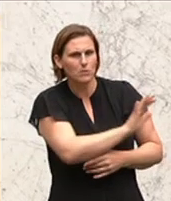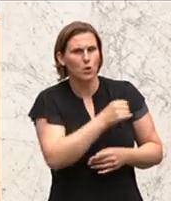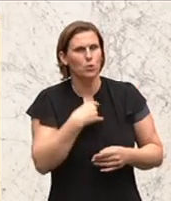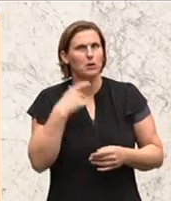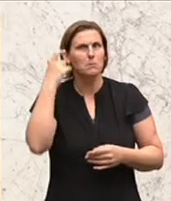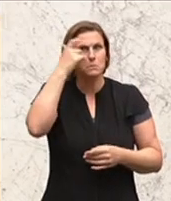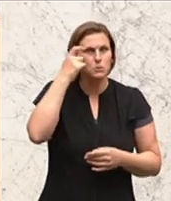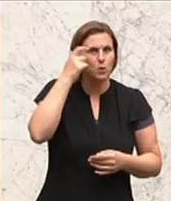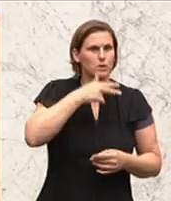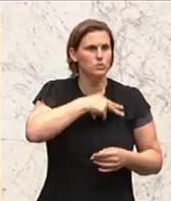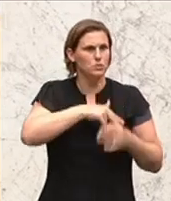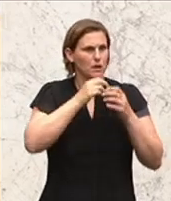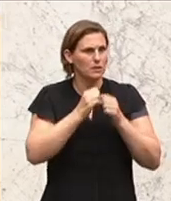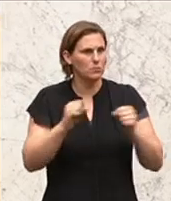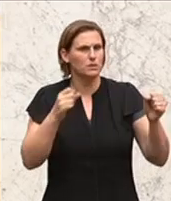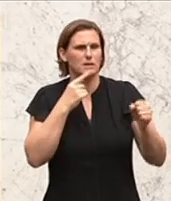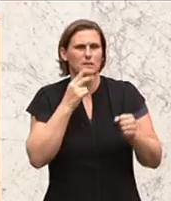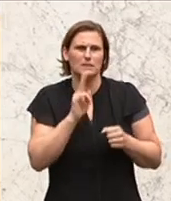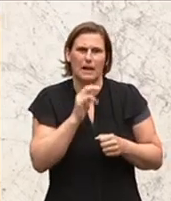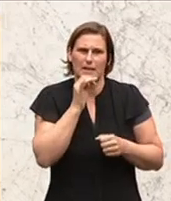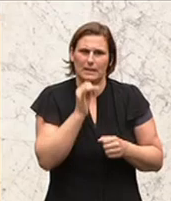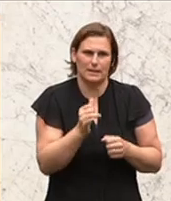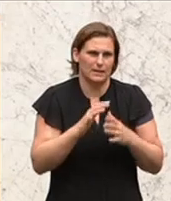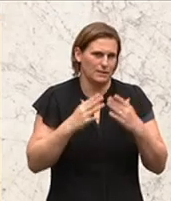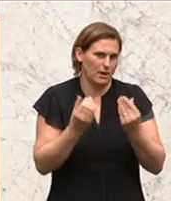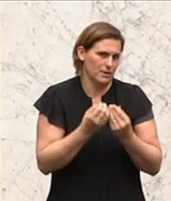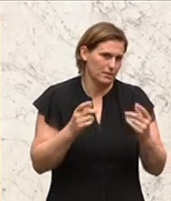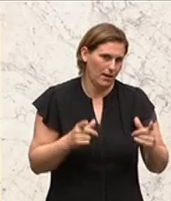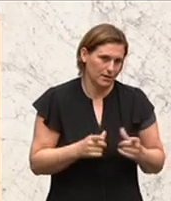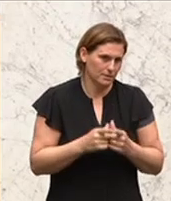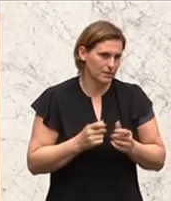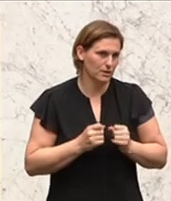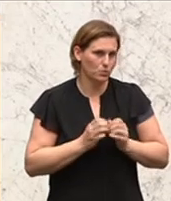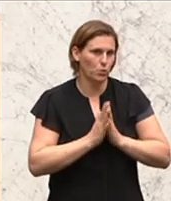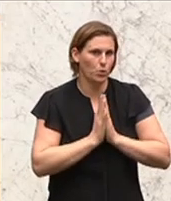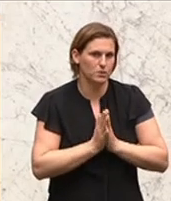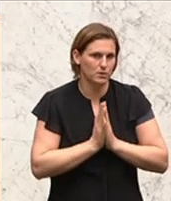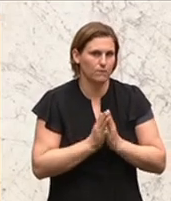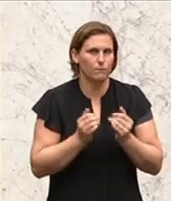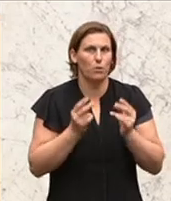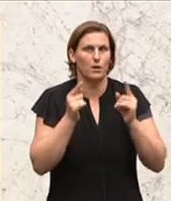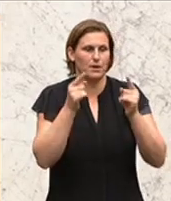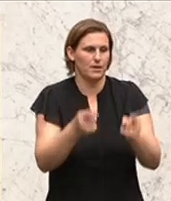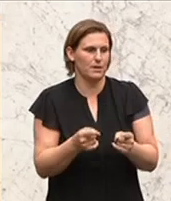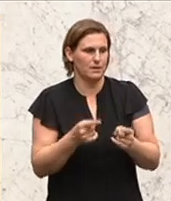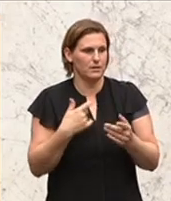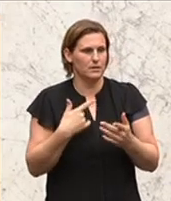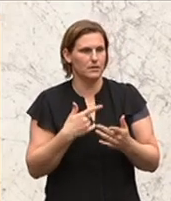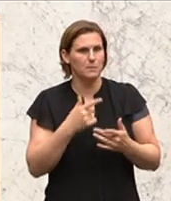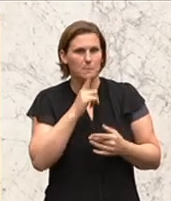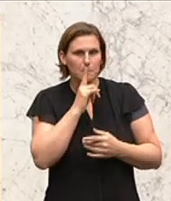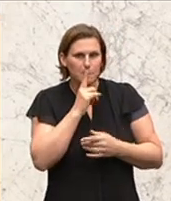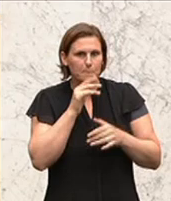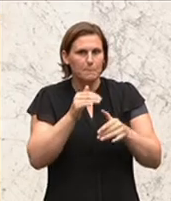Bedenkenträgern der Sozialdemokratie, das können wir uns alles nicht leisten. Um Gottes Willen, wo soll das denn hinführen? Da sind Sie